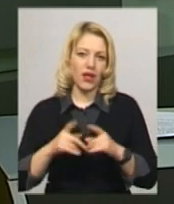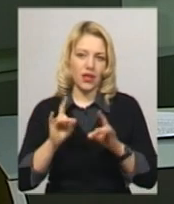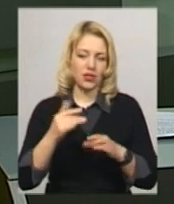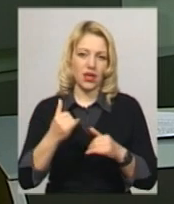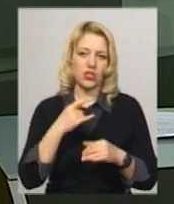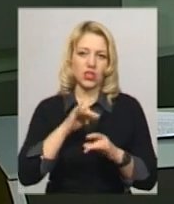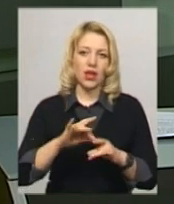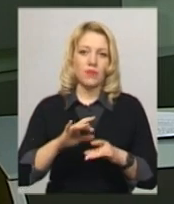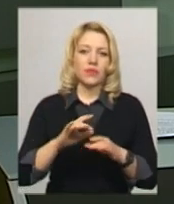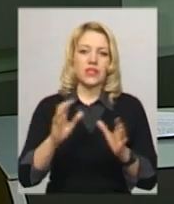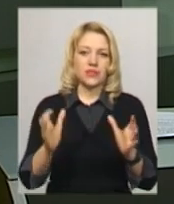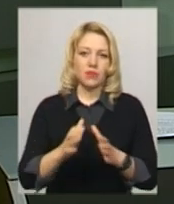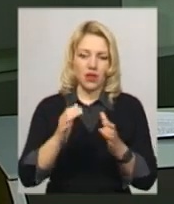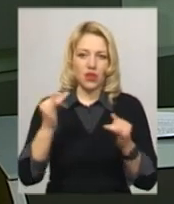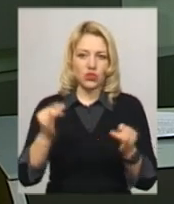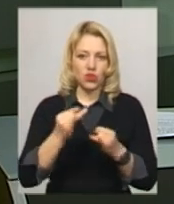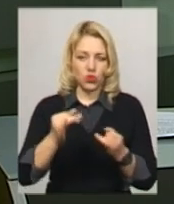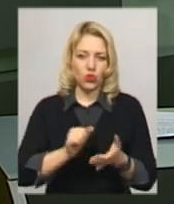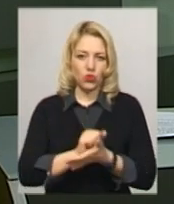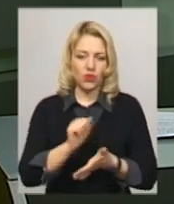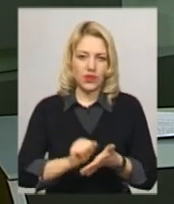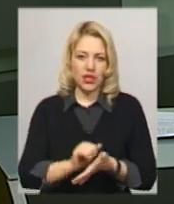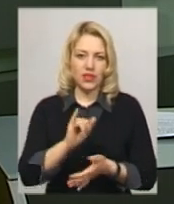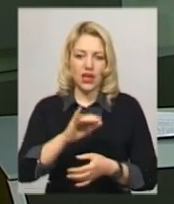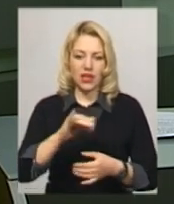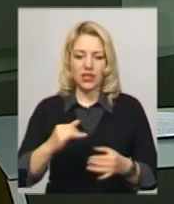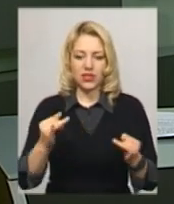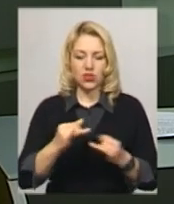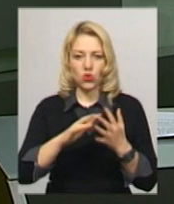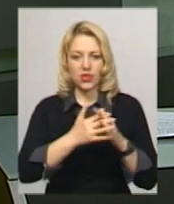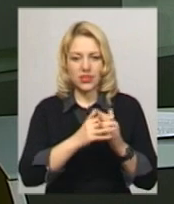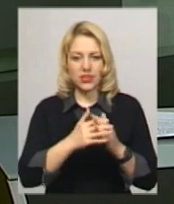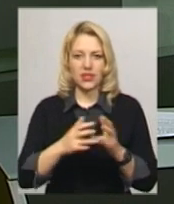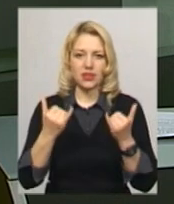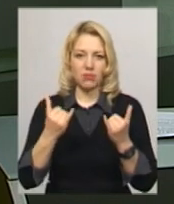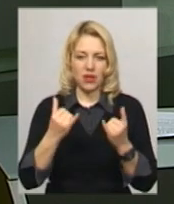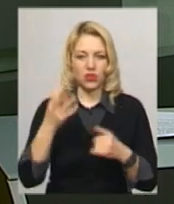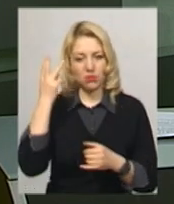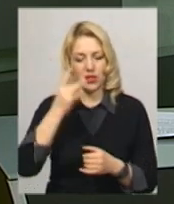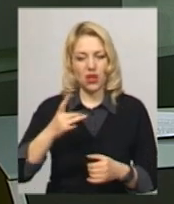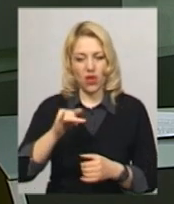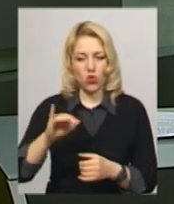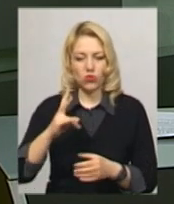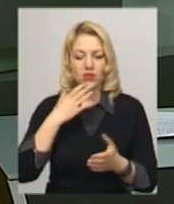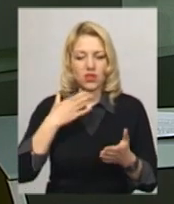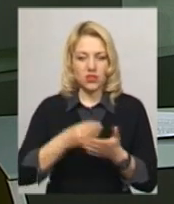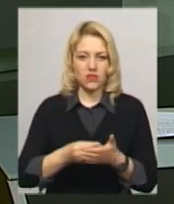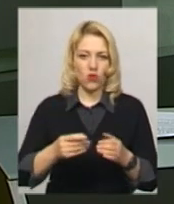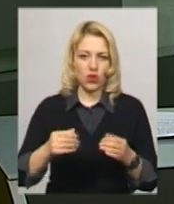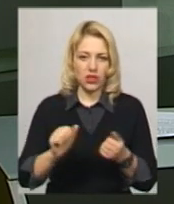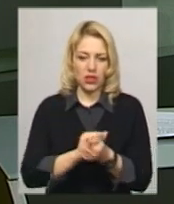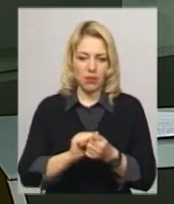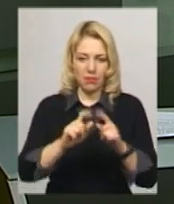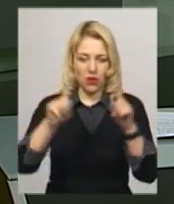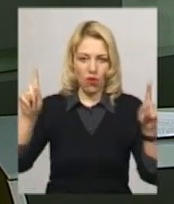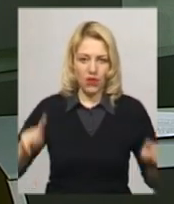Світлана Волкова, зберігає історію видання та історію сіл і селищ теперішнього Хмельницького району на своїх паперових шпальтах і